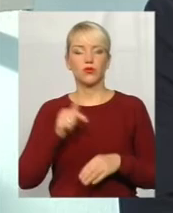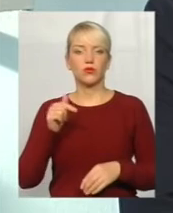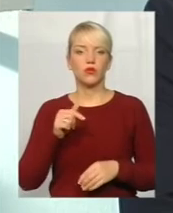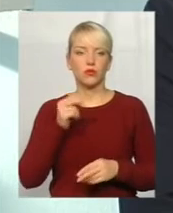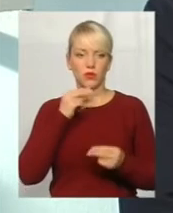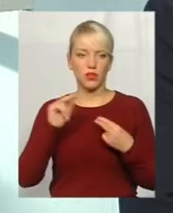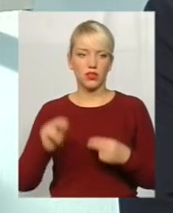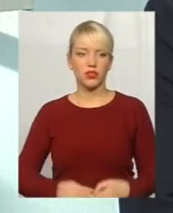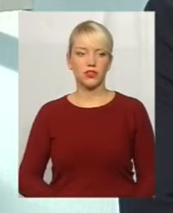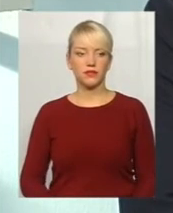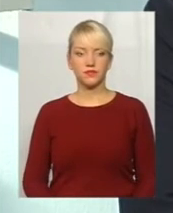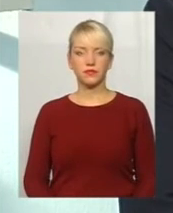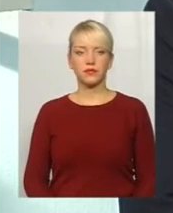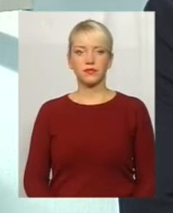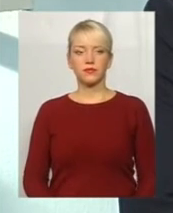покращення.